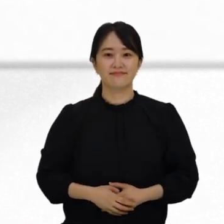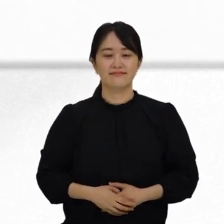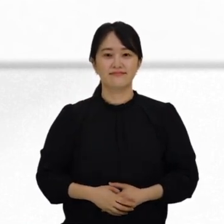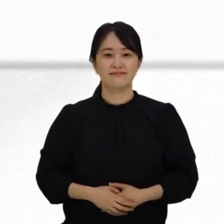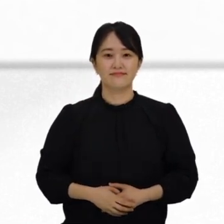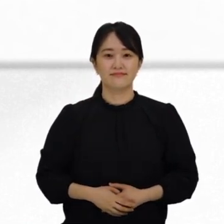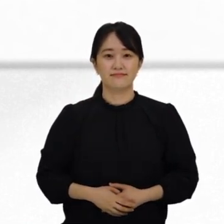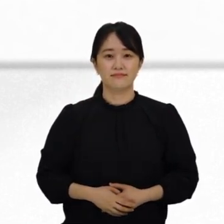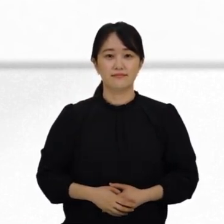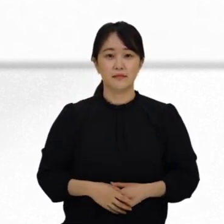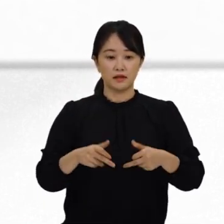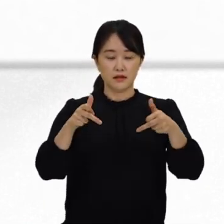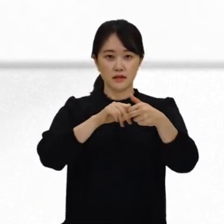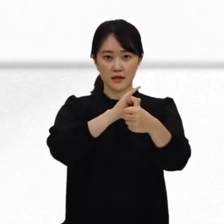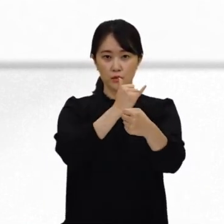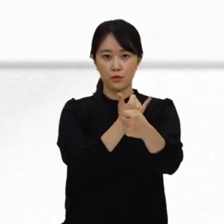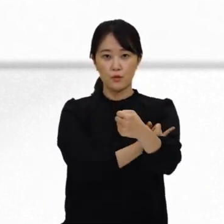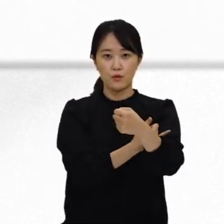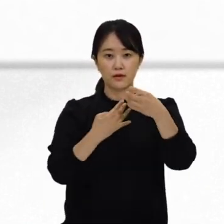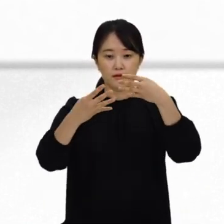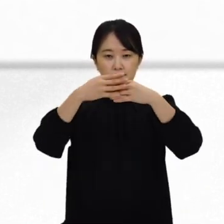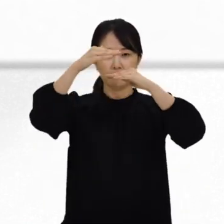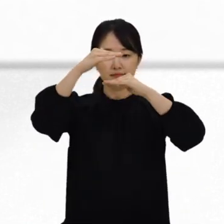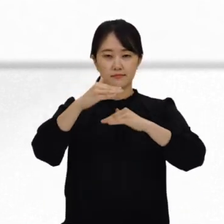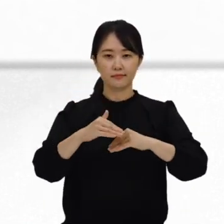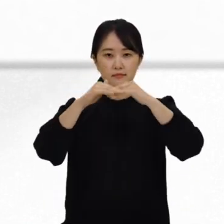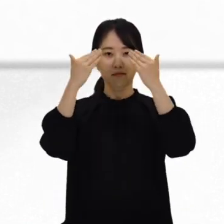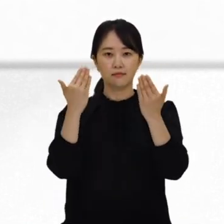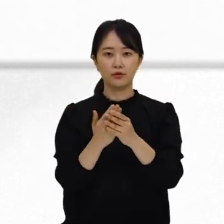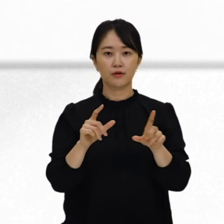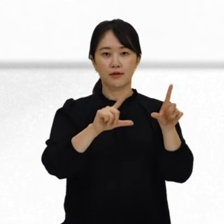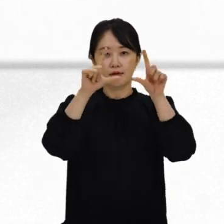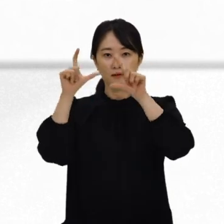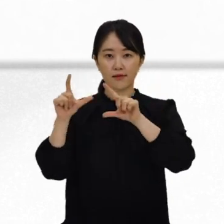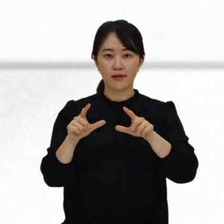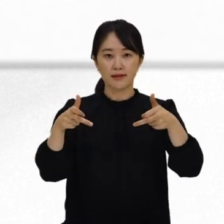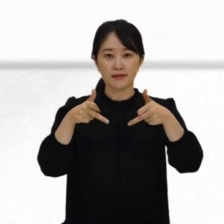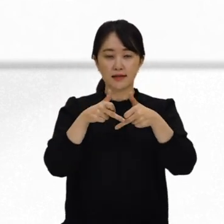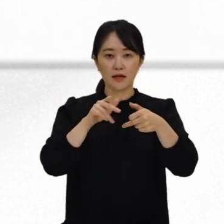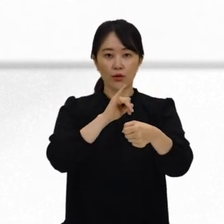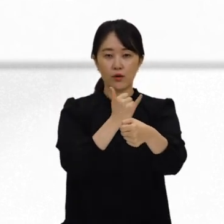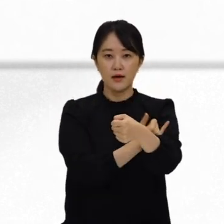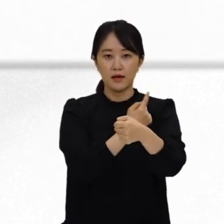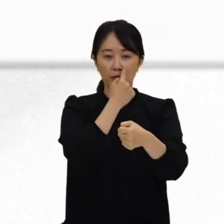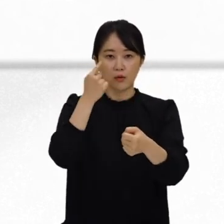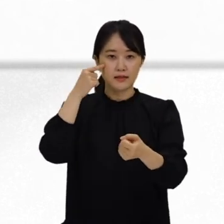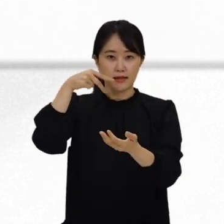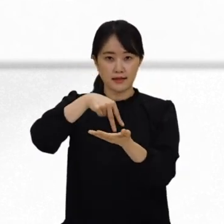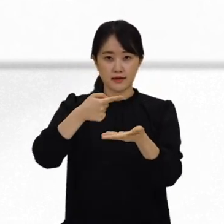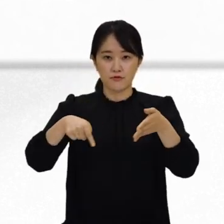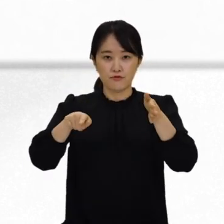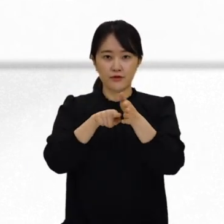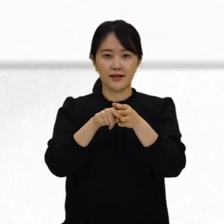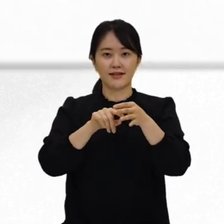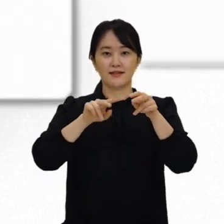장애인권리협약은 모든 생활영역에서의 장애인의 권리를 보장하기 위한 국제협약입니다.